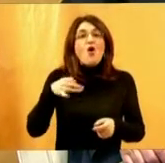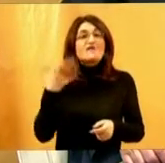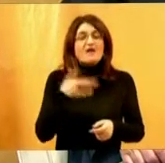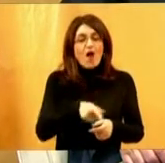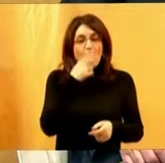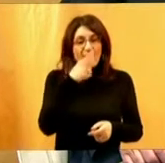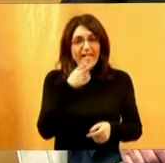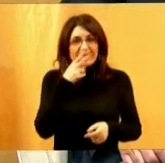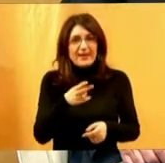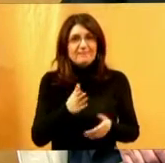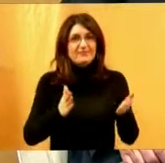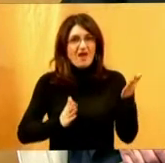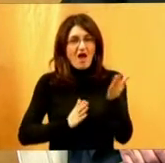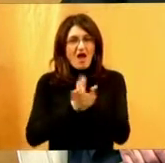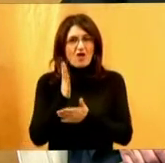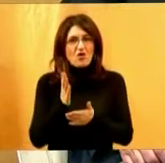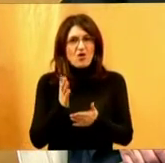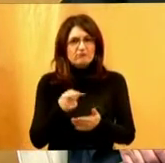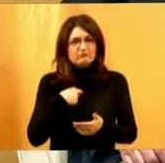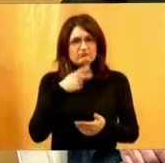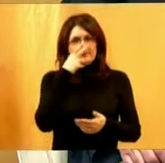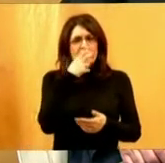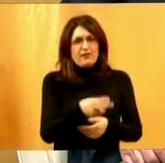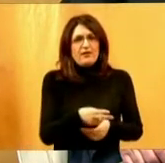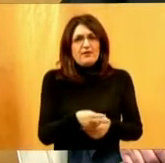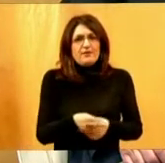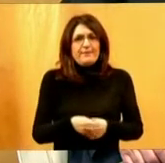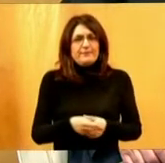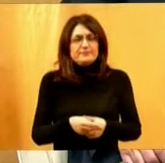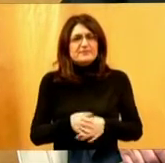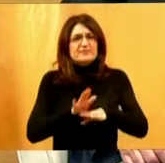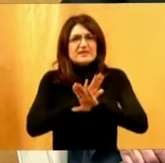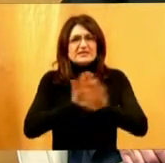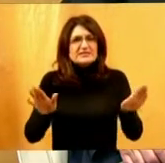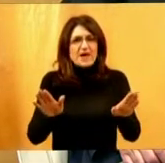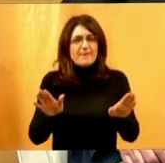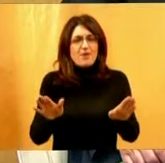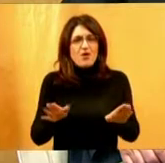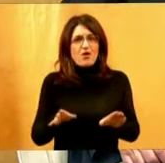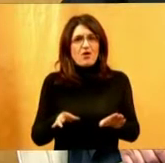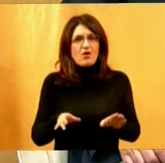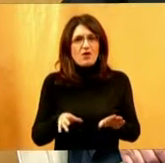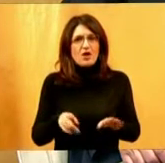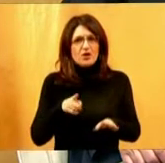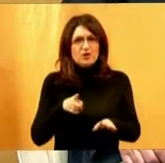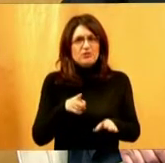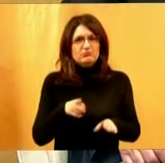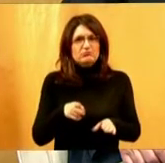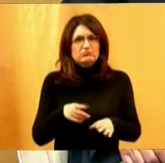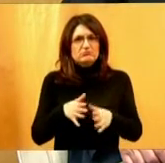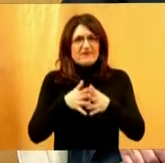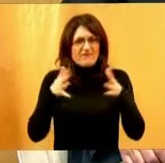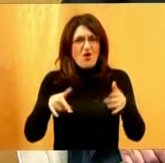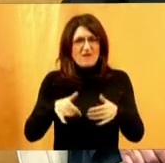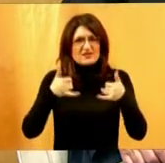promatramo, ako ćemo ga promatrati samo sa stajališta, da, tih velikih u